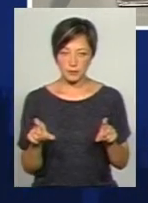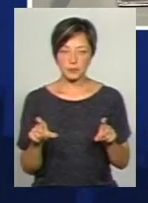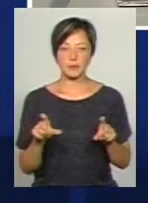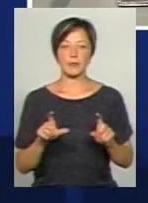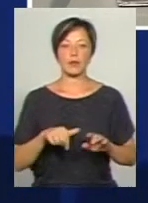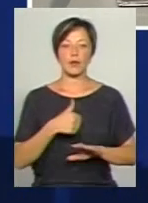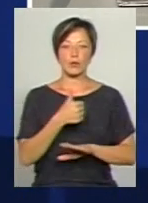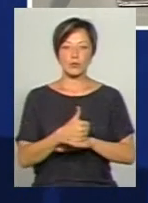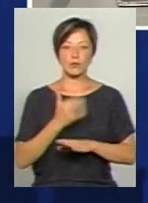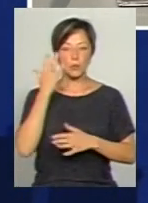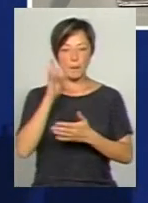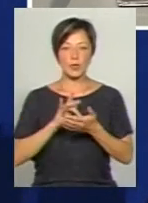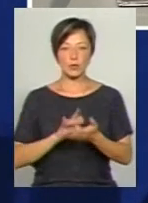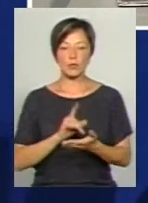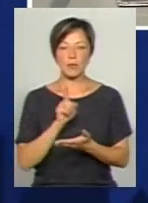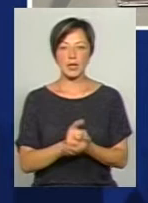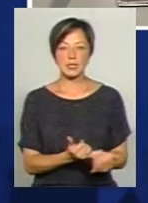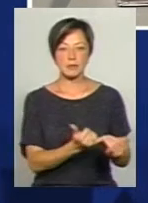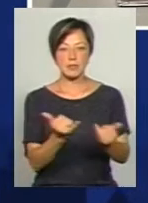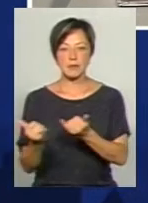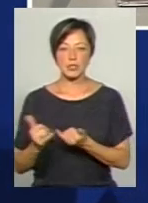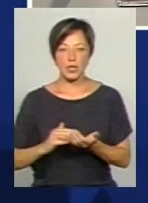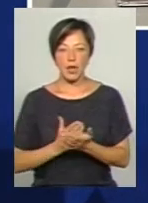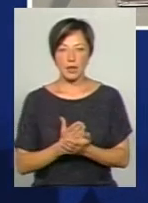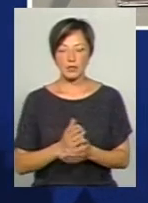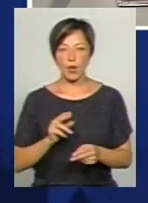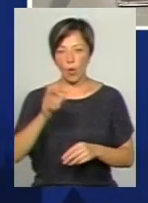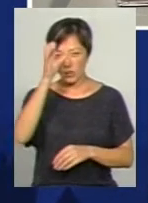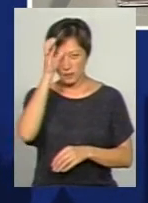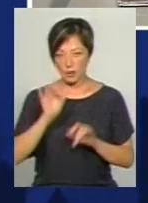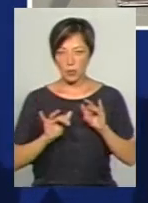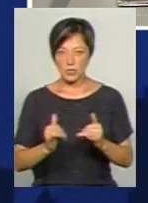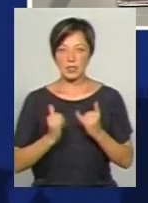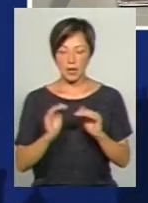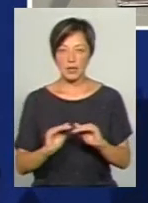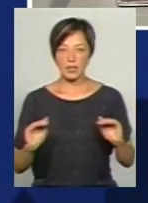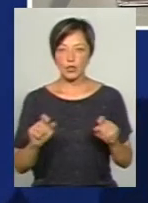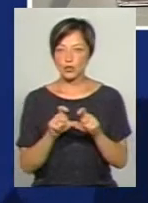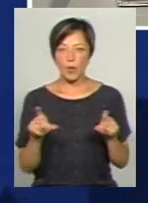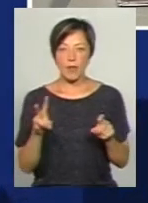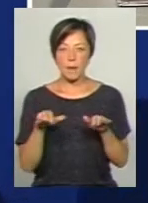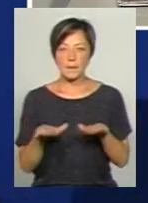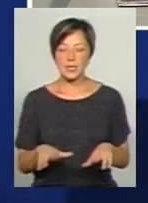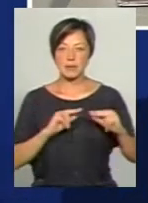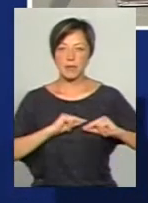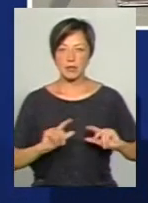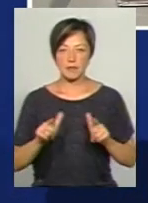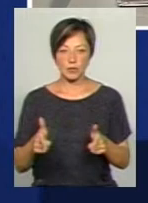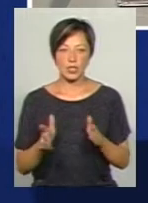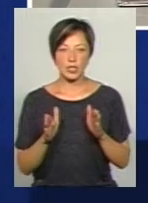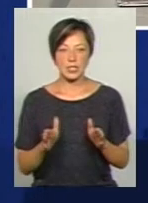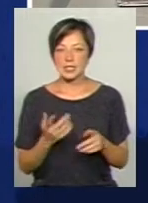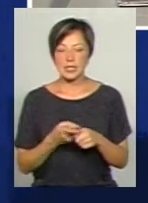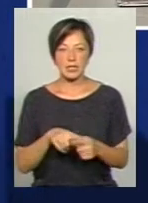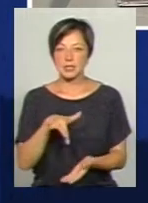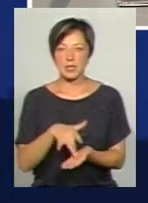основну мету має забезпечити якісний освітній процес для дітей. Школа не є місцем працевлаштування лише, це